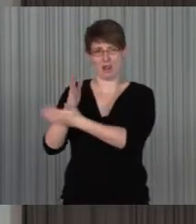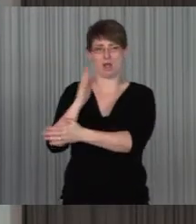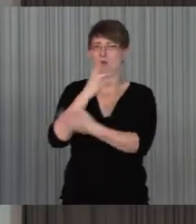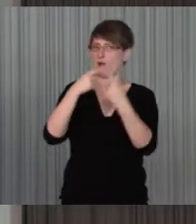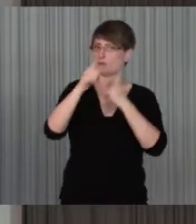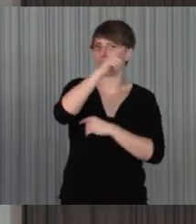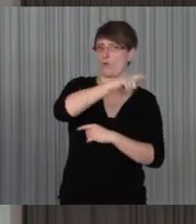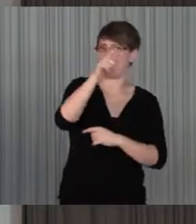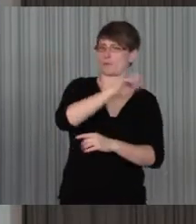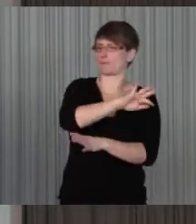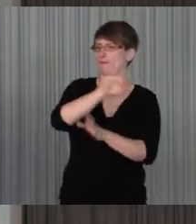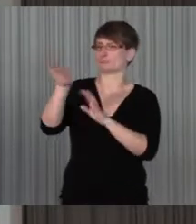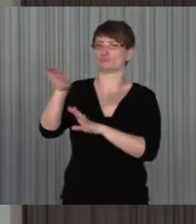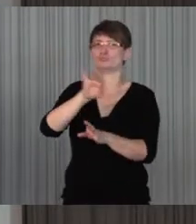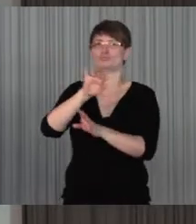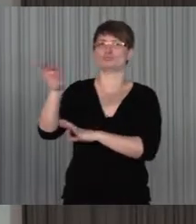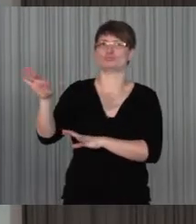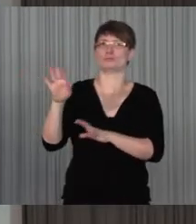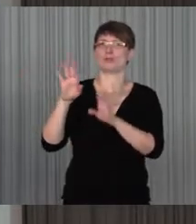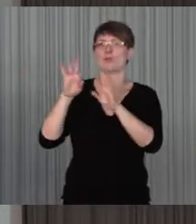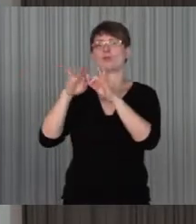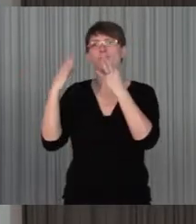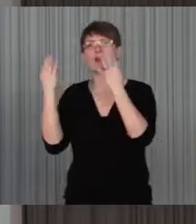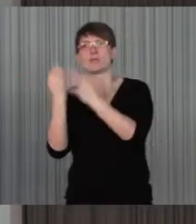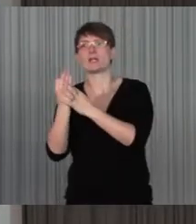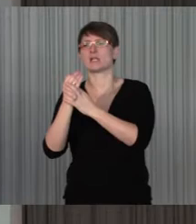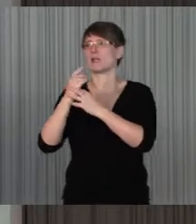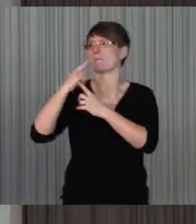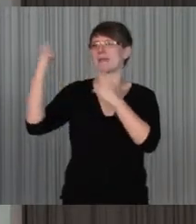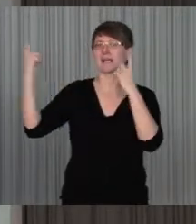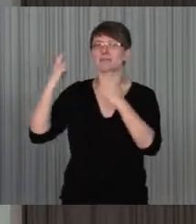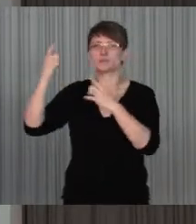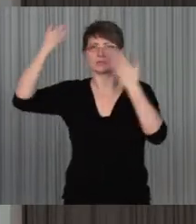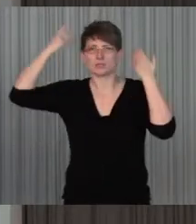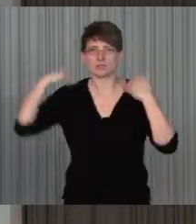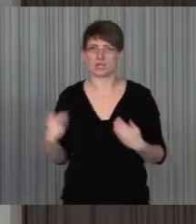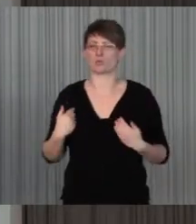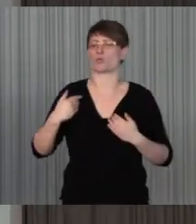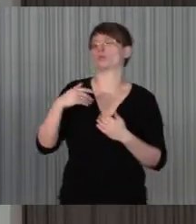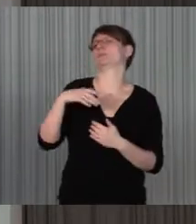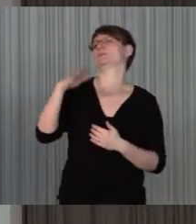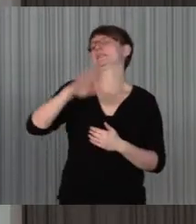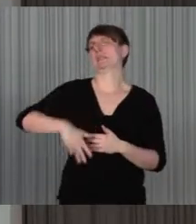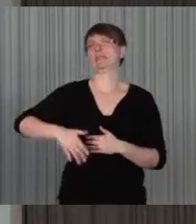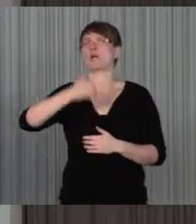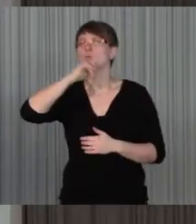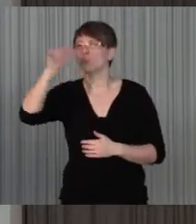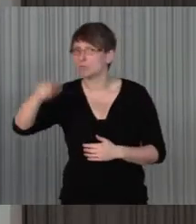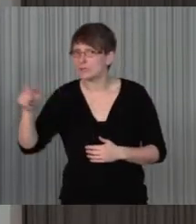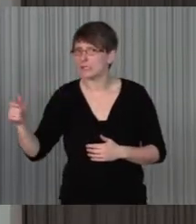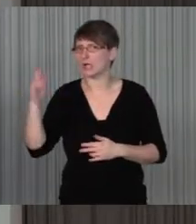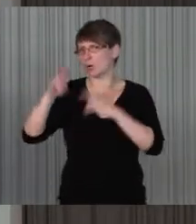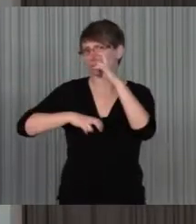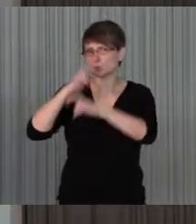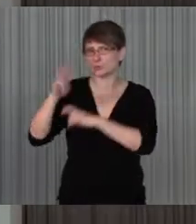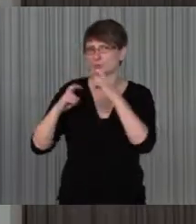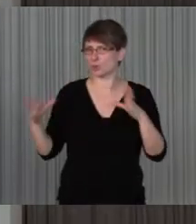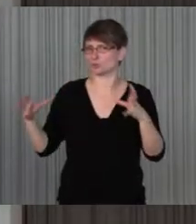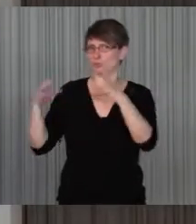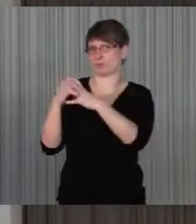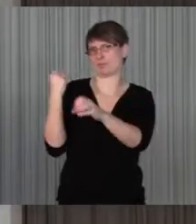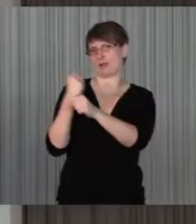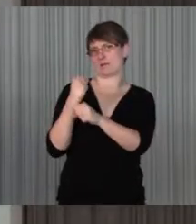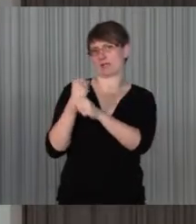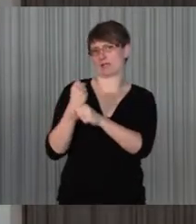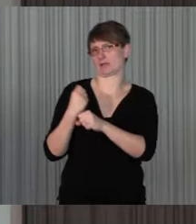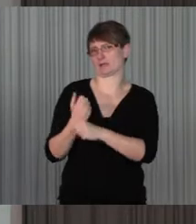rein auch, wie man das gewünscht, Familien mit Migrationshintergrund, und jugendliche Kinder, die dann das nutzen und auch mit denen das zusammen machen, das ist ein